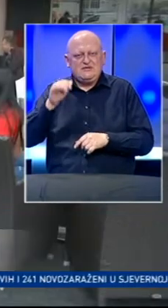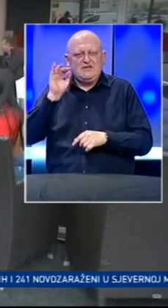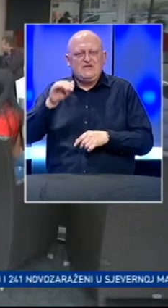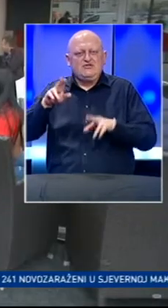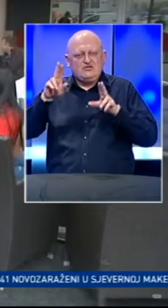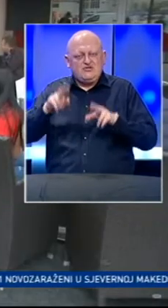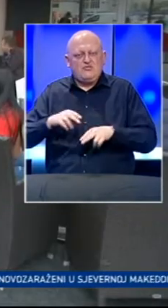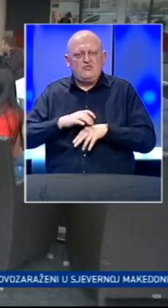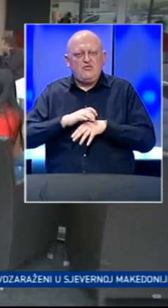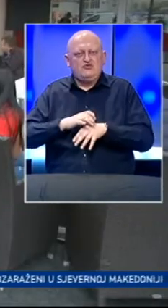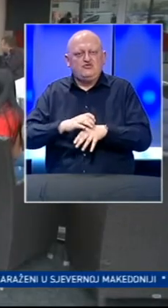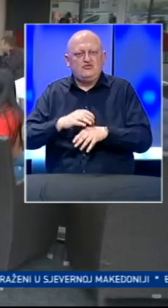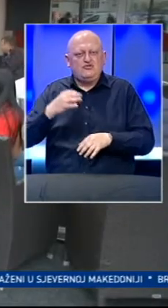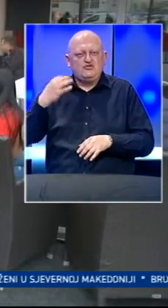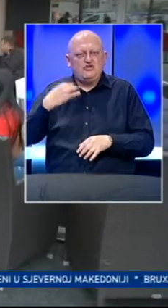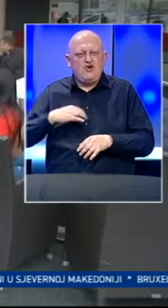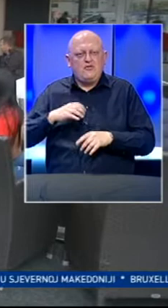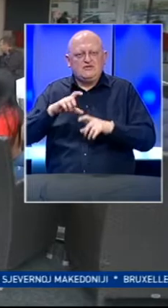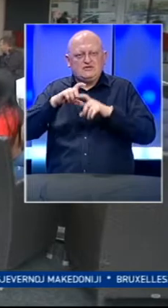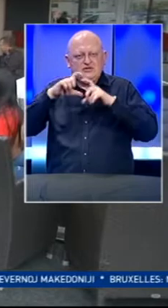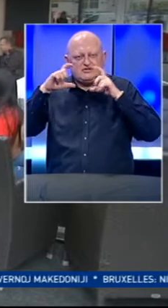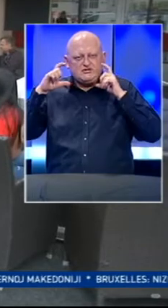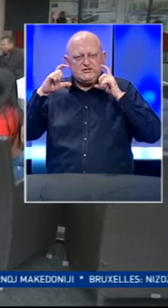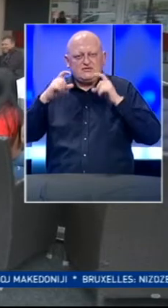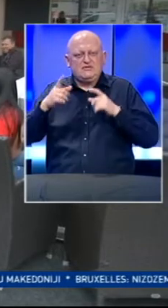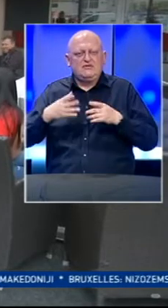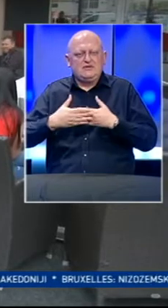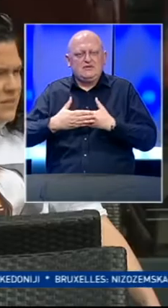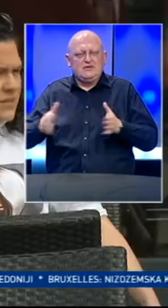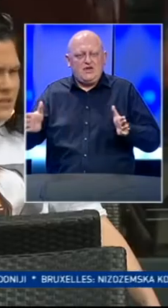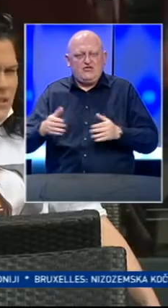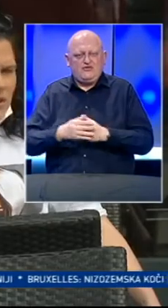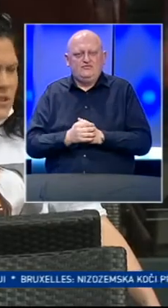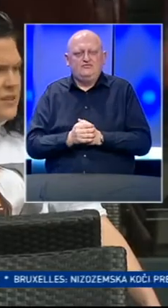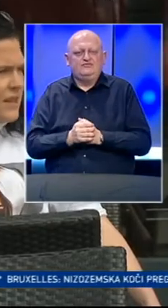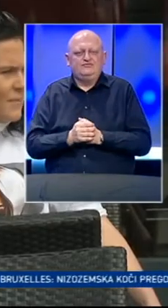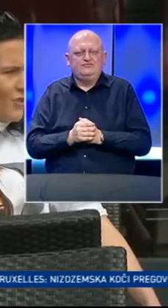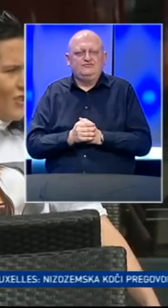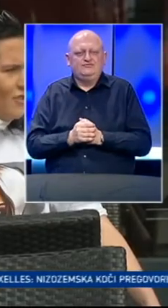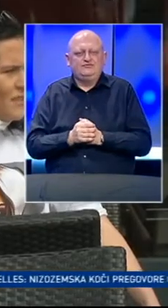Srpske najavili su mogućnost uvođenja obveznog nošenja zaštitnih maski na otvoreno.